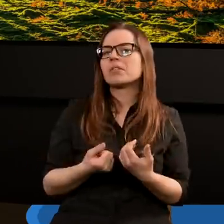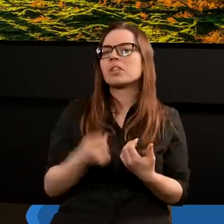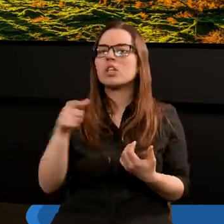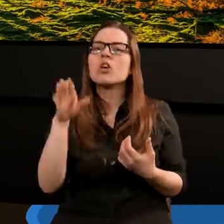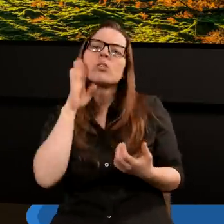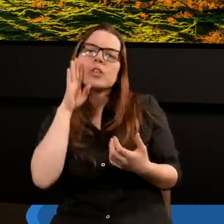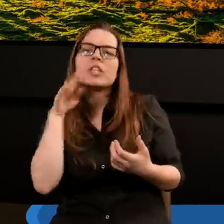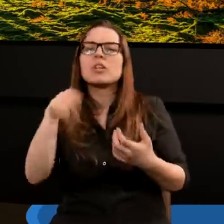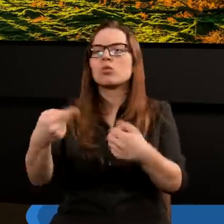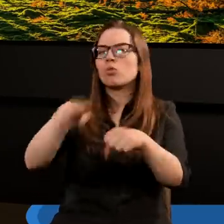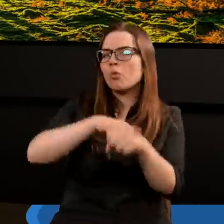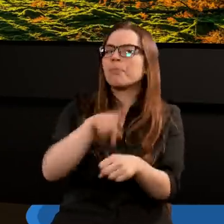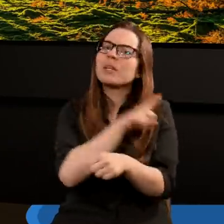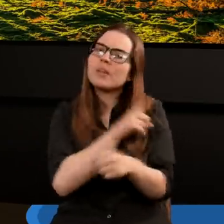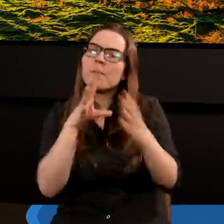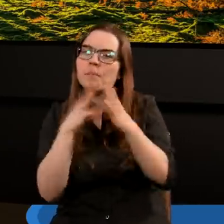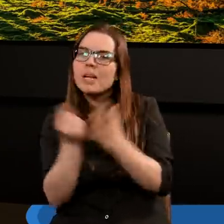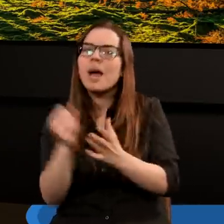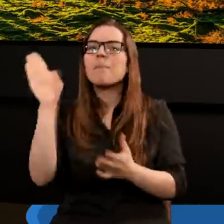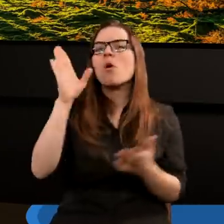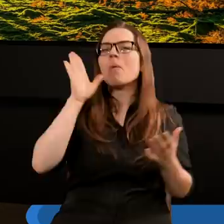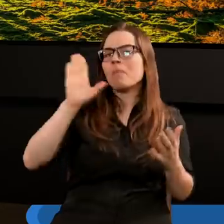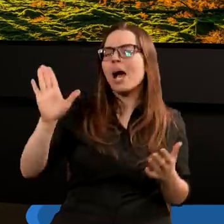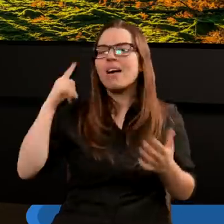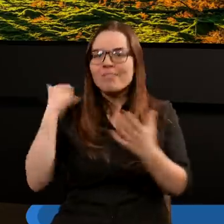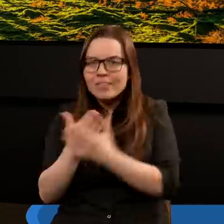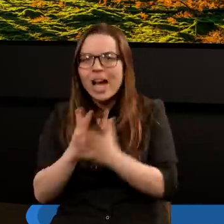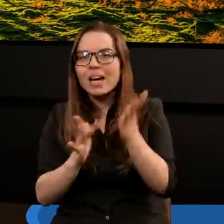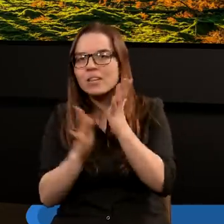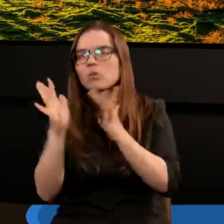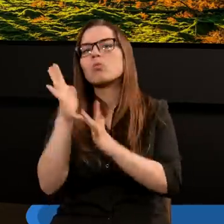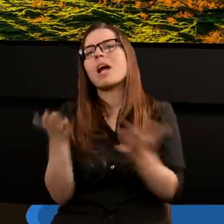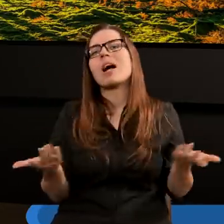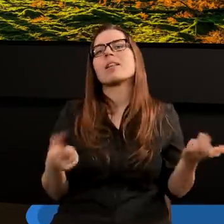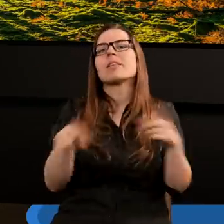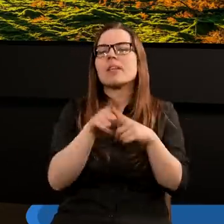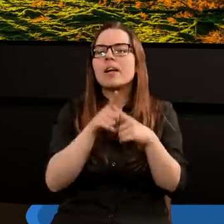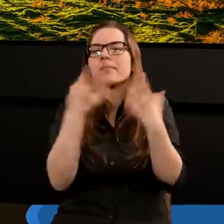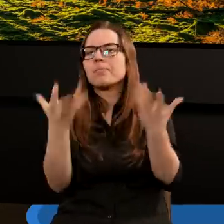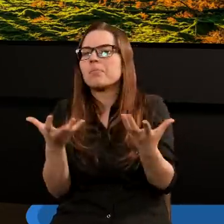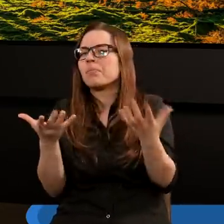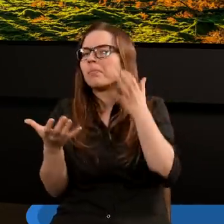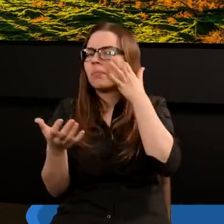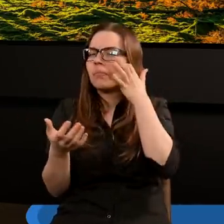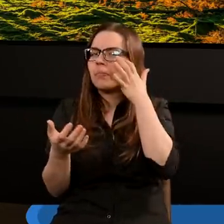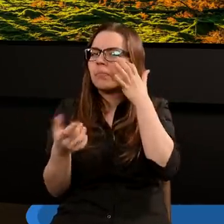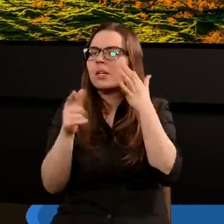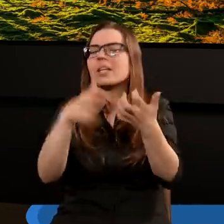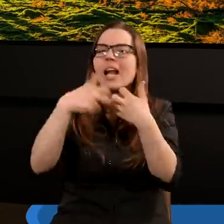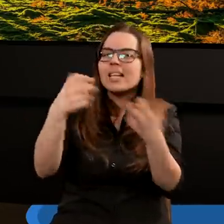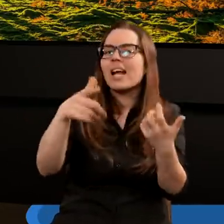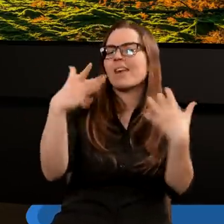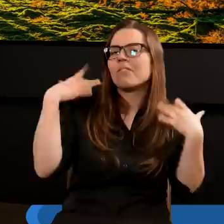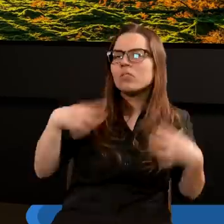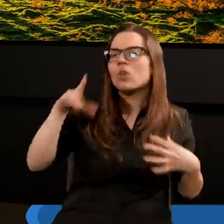są ci, którzy przestrzegają przykazań bożych i mają wiarę Jezusa. Tak, to są też takie oczywiście cechy właśnie